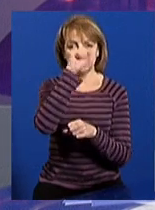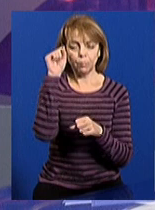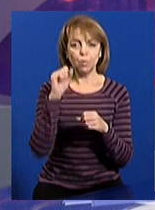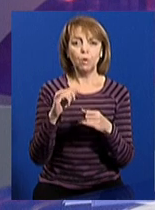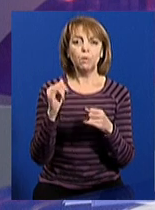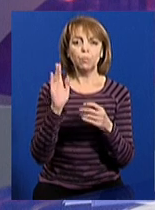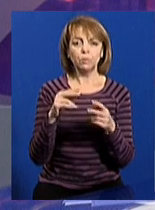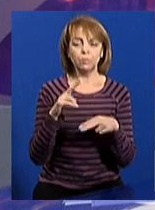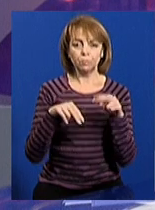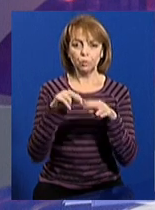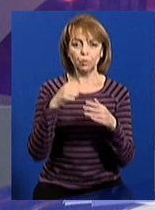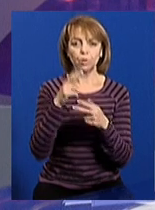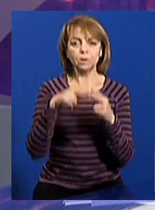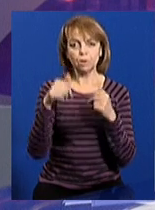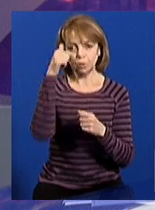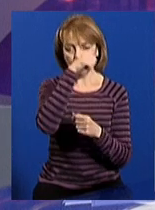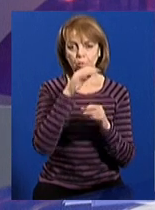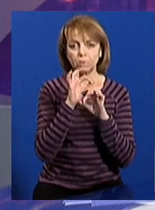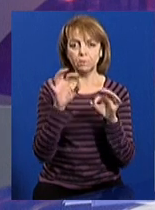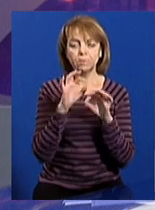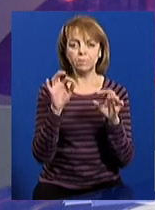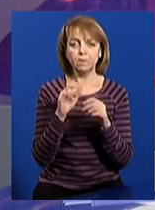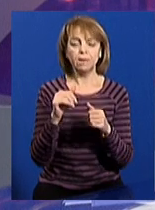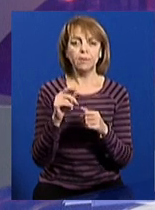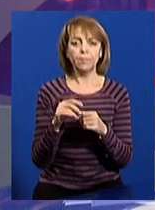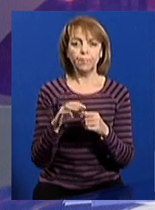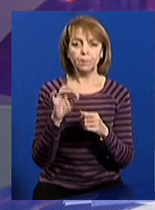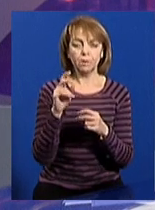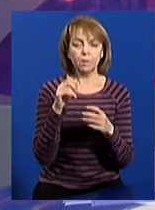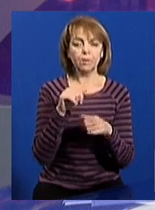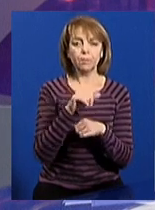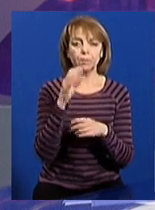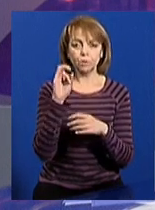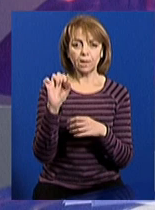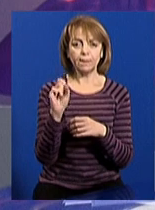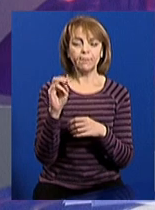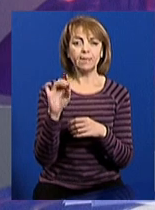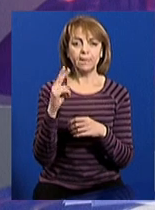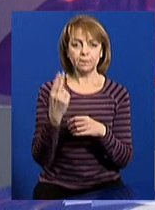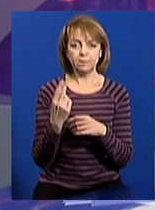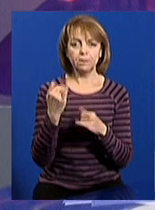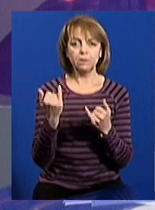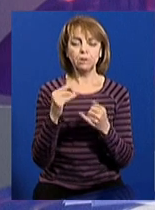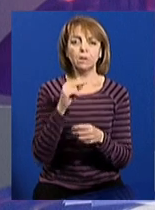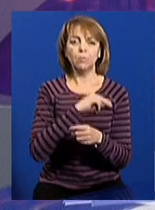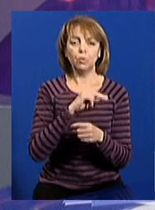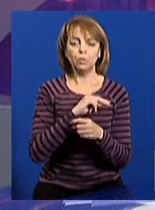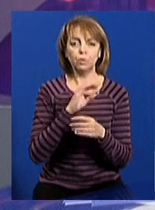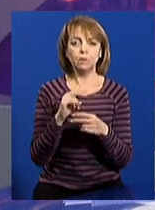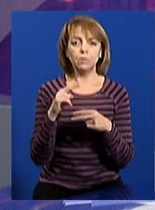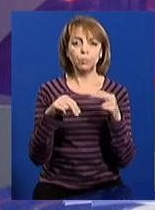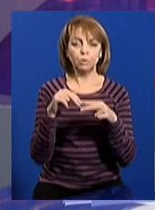мають звести до кінця року, розповіла речниця Східного регіонального управління Держприкордонслужби Оксана Іванець. Нині працюють над